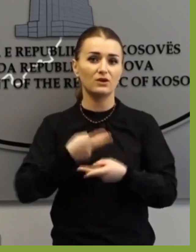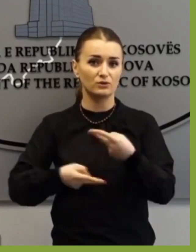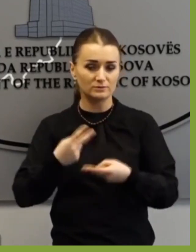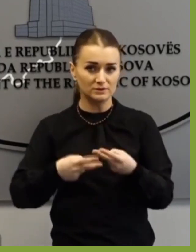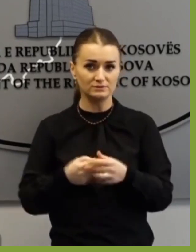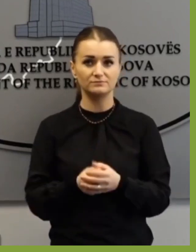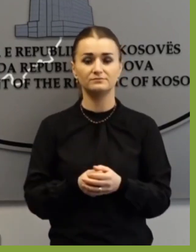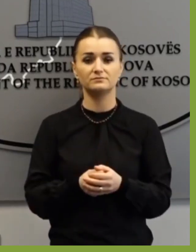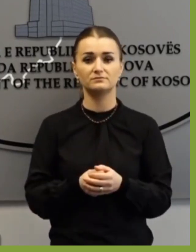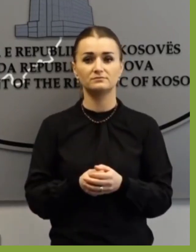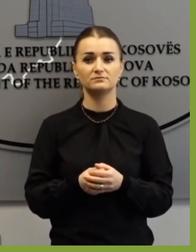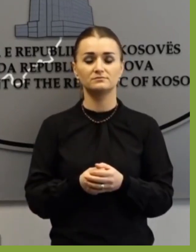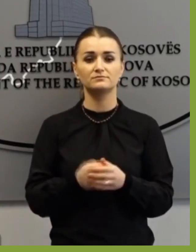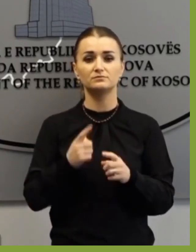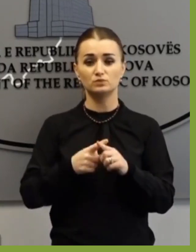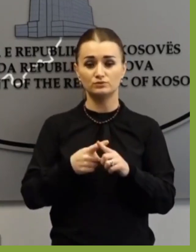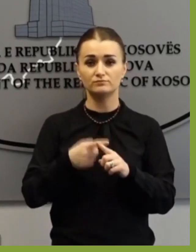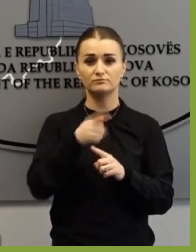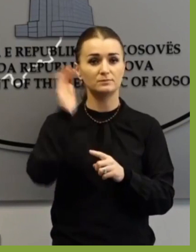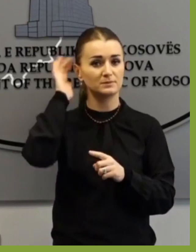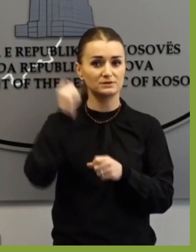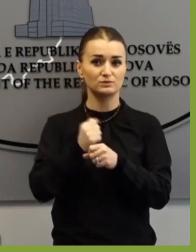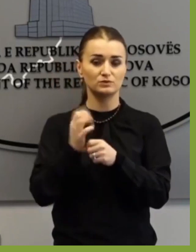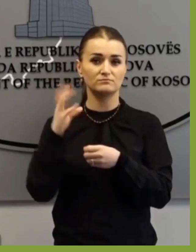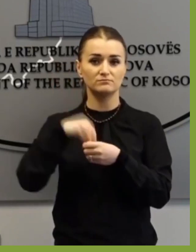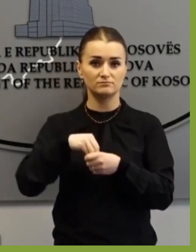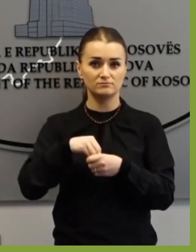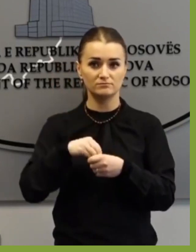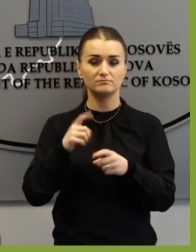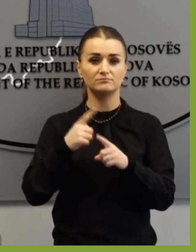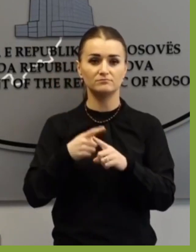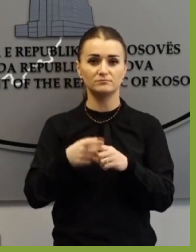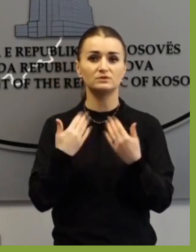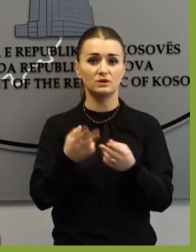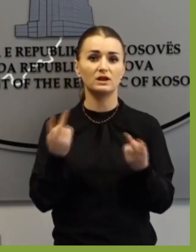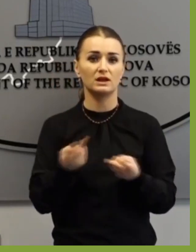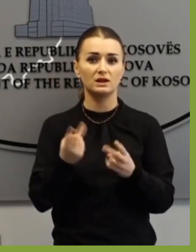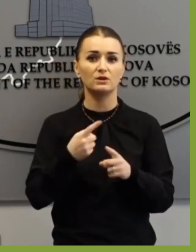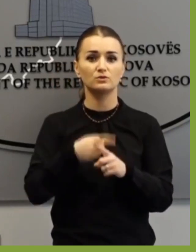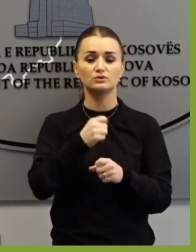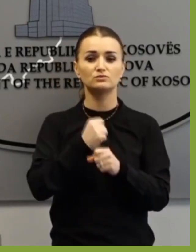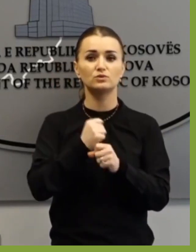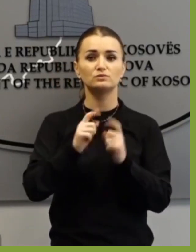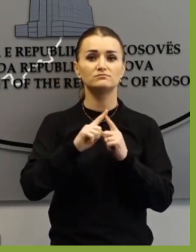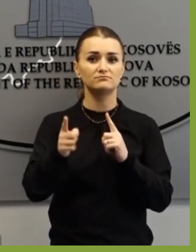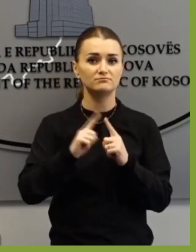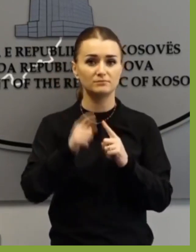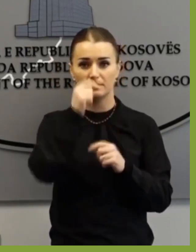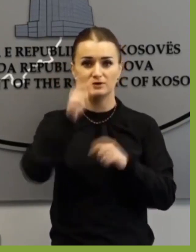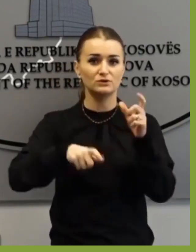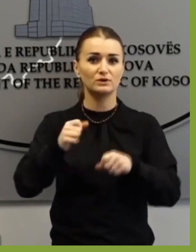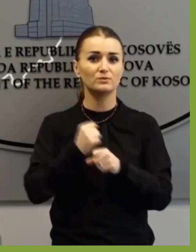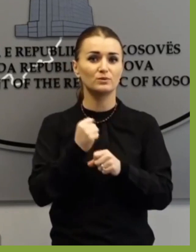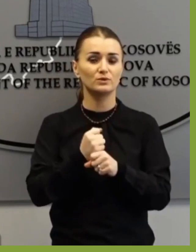kaluarën pra si qeveri, përmes Ministrisë të Punbet Branshme, kemi mundcu edhe lehcimin e lehcimit të fuqis puntore, pra njerëzve që